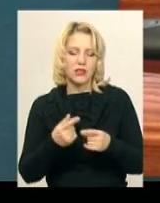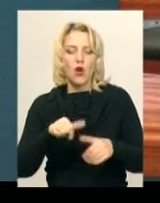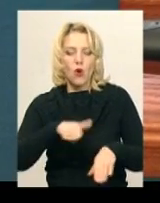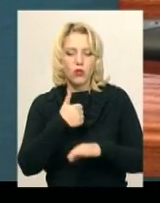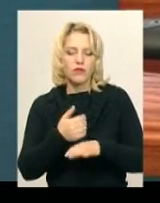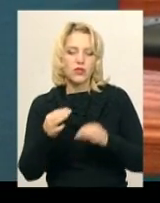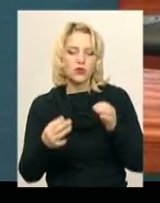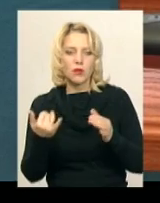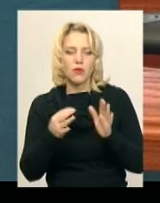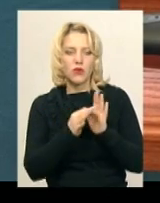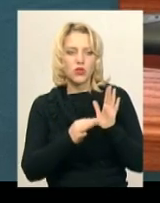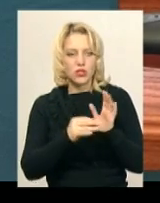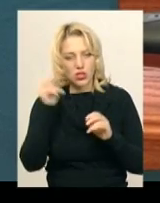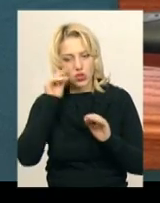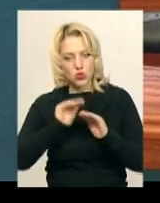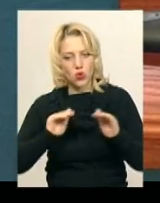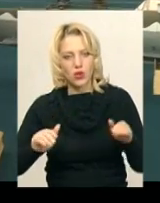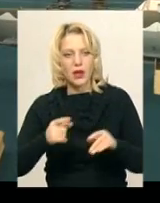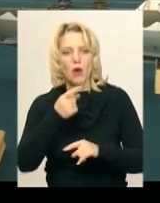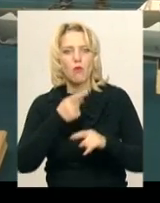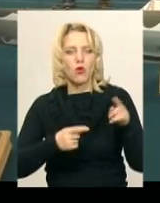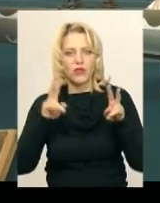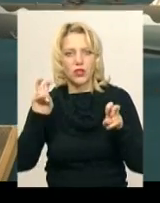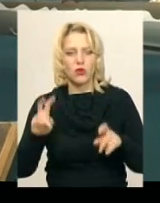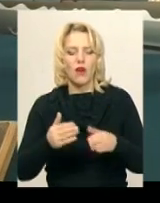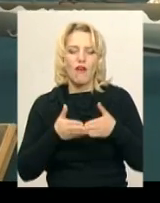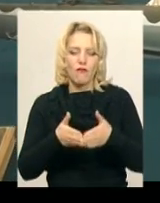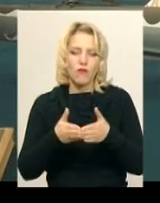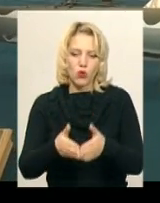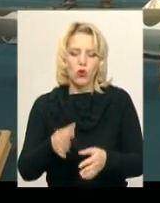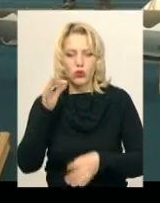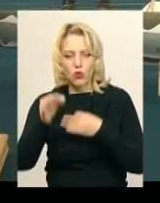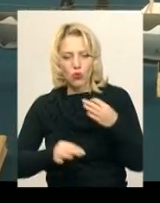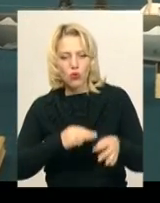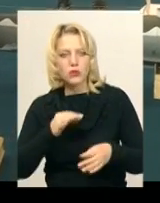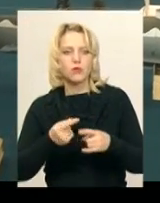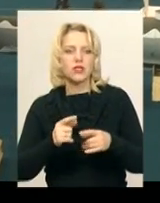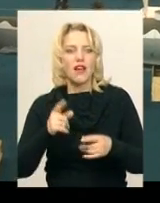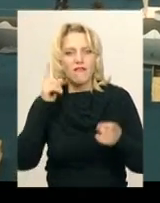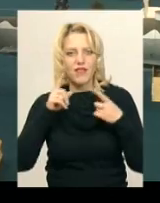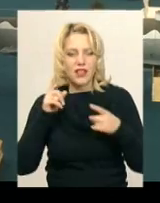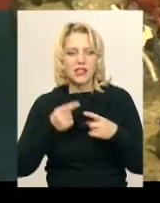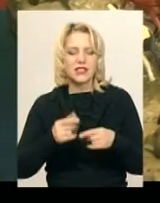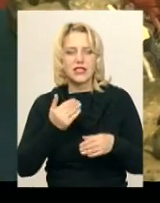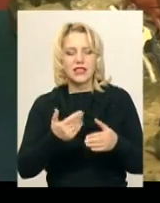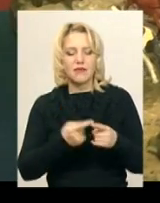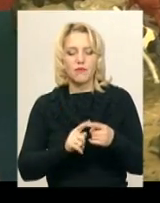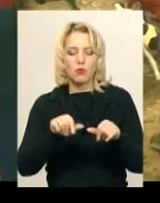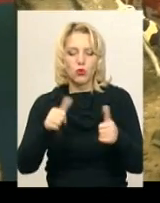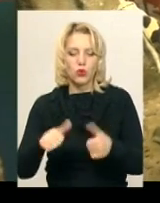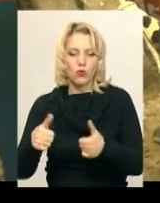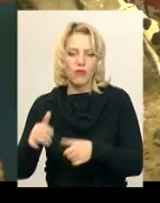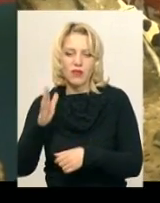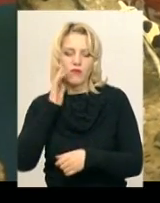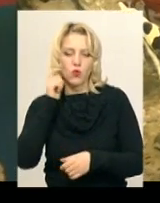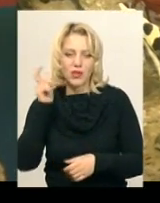судді мають оцінити роботи школярів більше половини номінацій. Це флот, космос, фентезі та діарами. За словами Юрія Гаркавенка, стендове моделювання в Україні